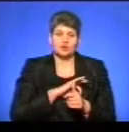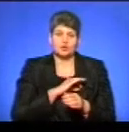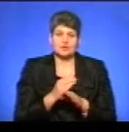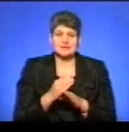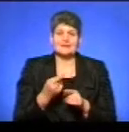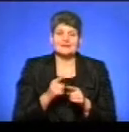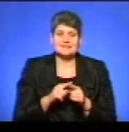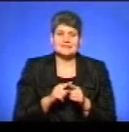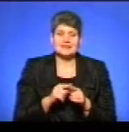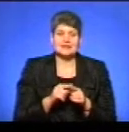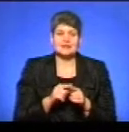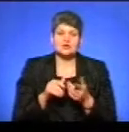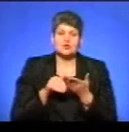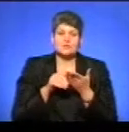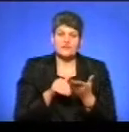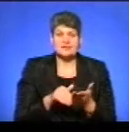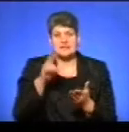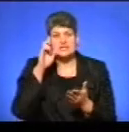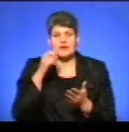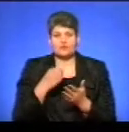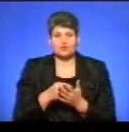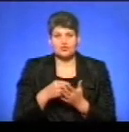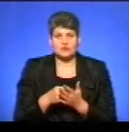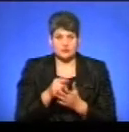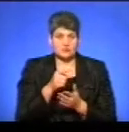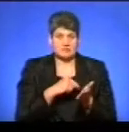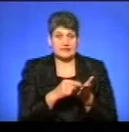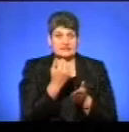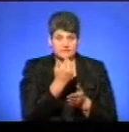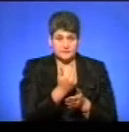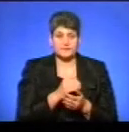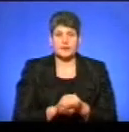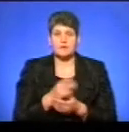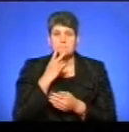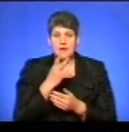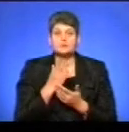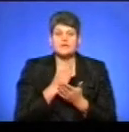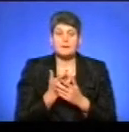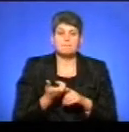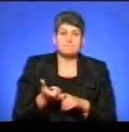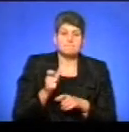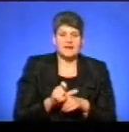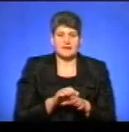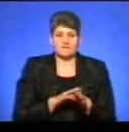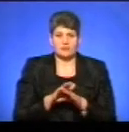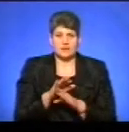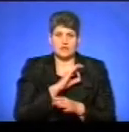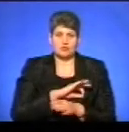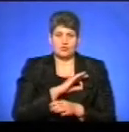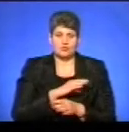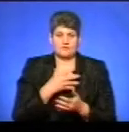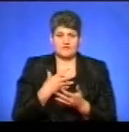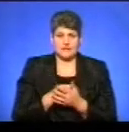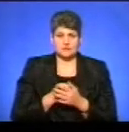субвенції з державного бюджету, як зазначили ви. Тобто, бачимо, що є перевиконання доходу від власної та